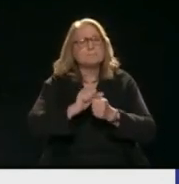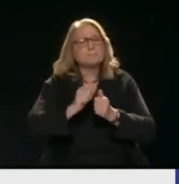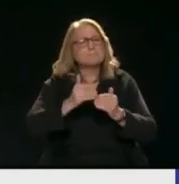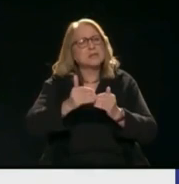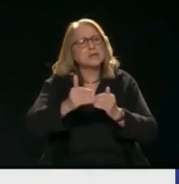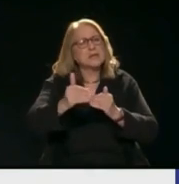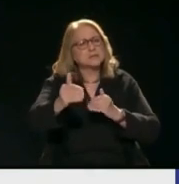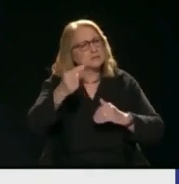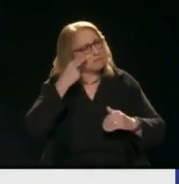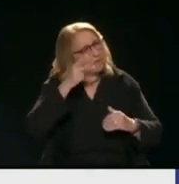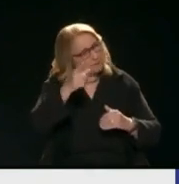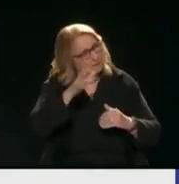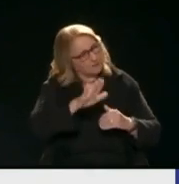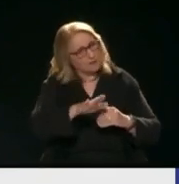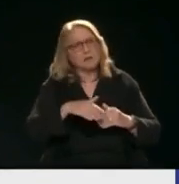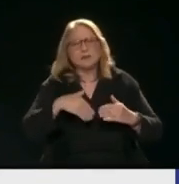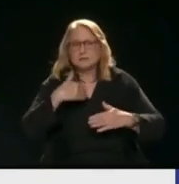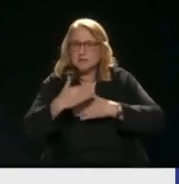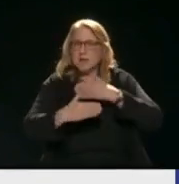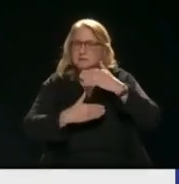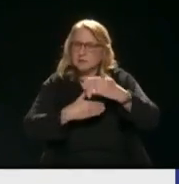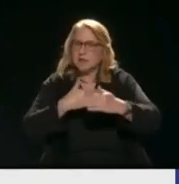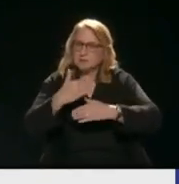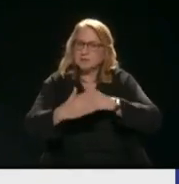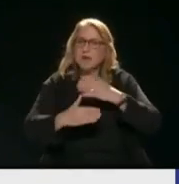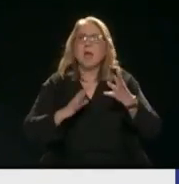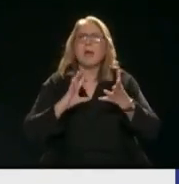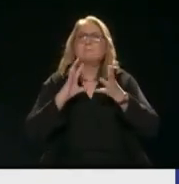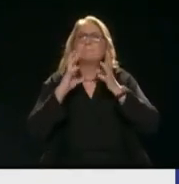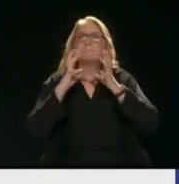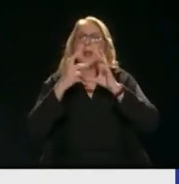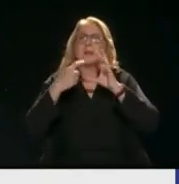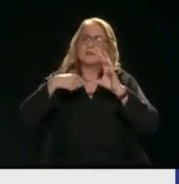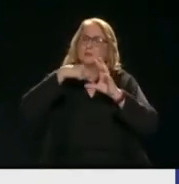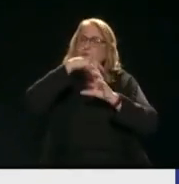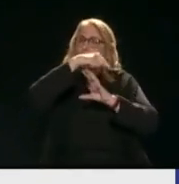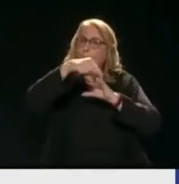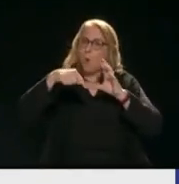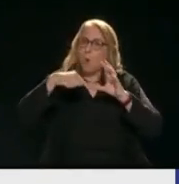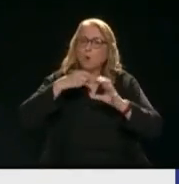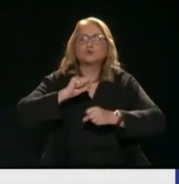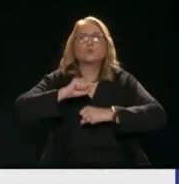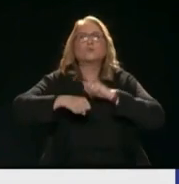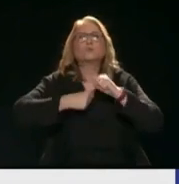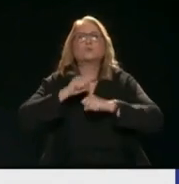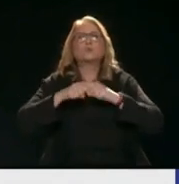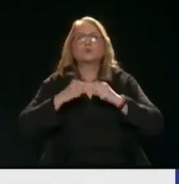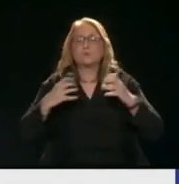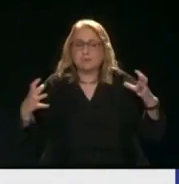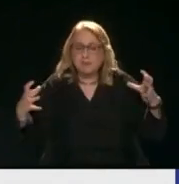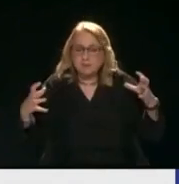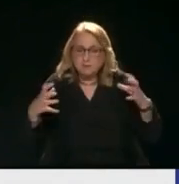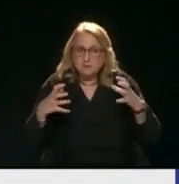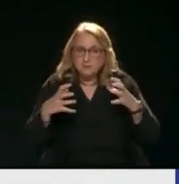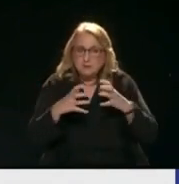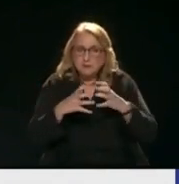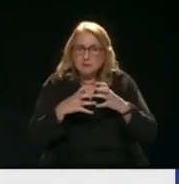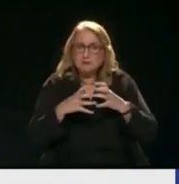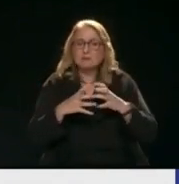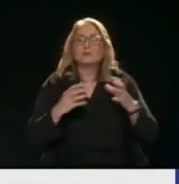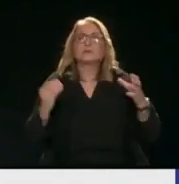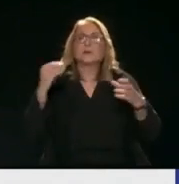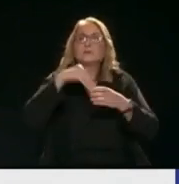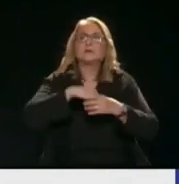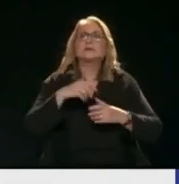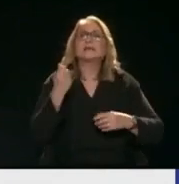Συστρατεύεται Να μπει σε μια ευθυγράμιση Και της οικονομίας του Από έναν παράγοντα που πραγματικά